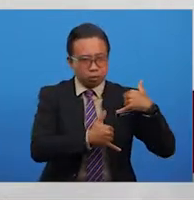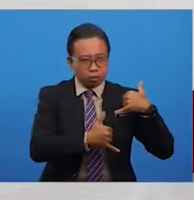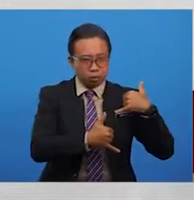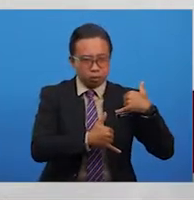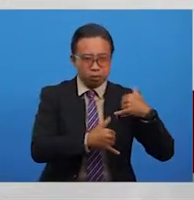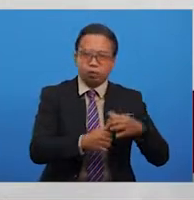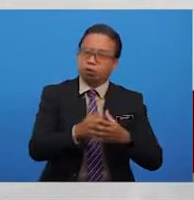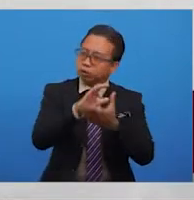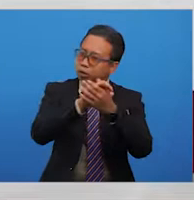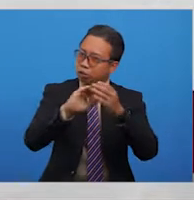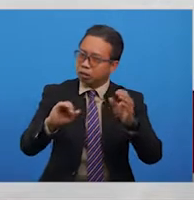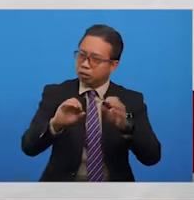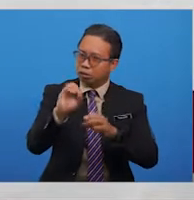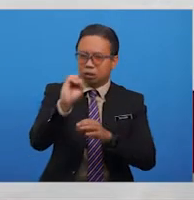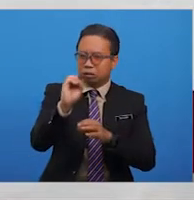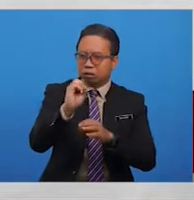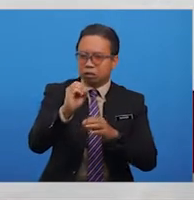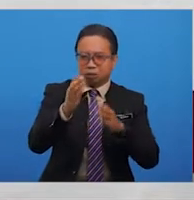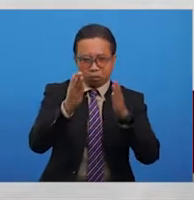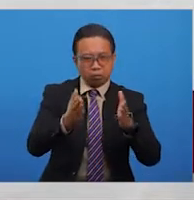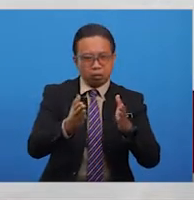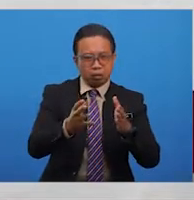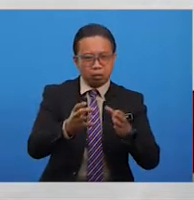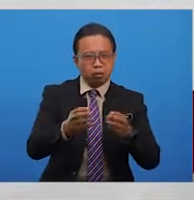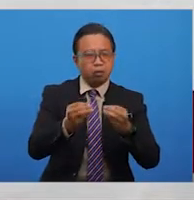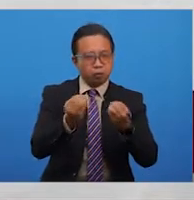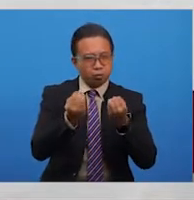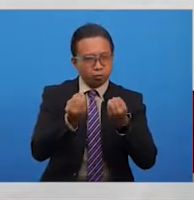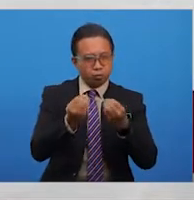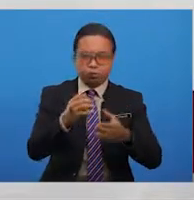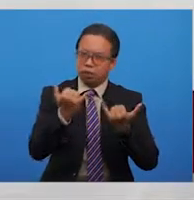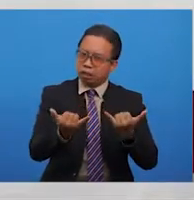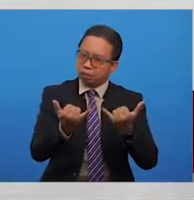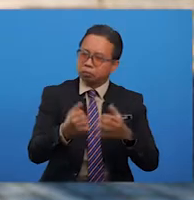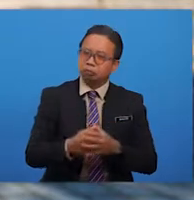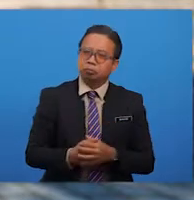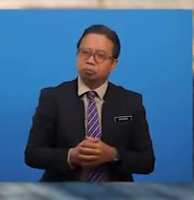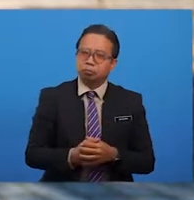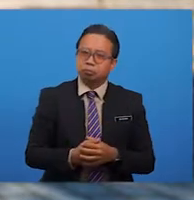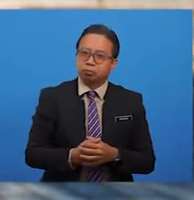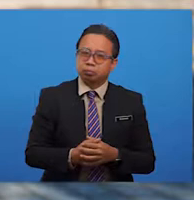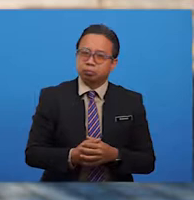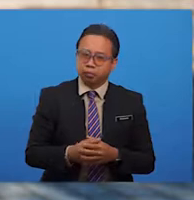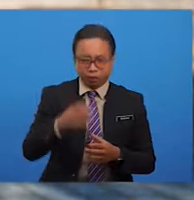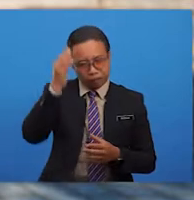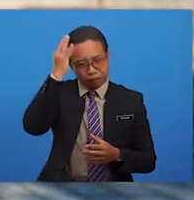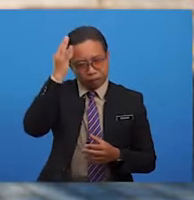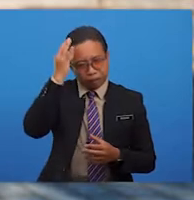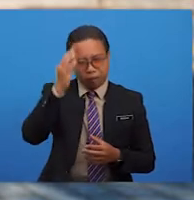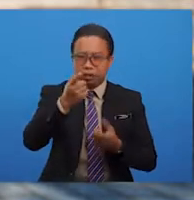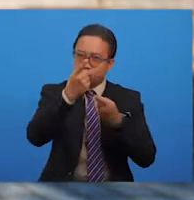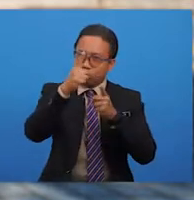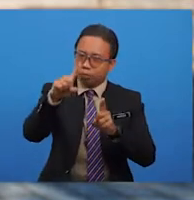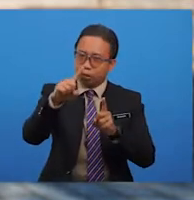keselamatan kurang menjadi pilihan para remaja? Cuba murid-murid rangka jawapan ini